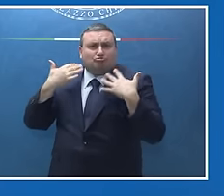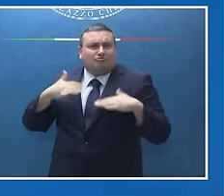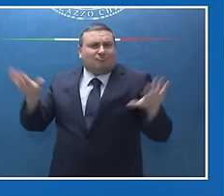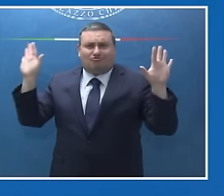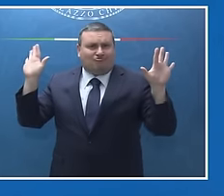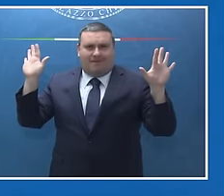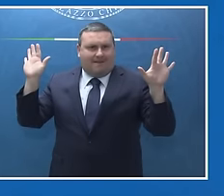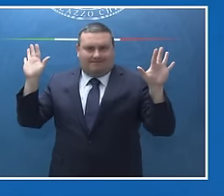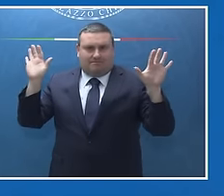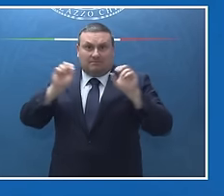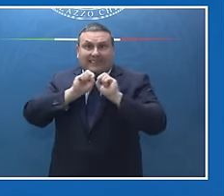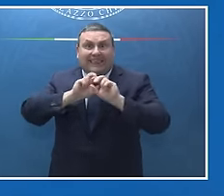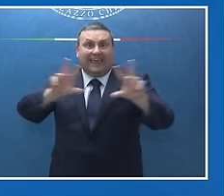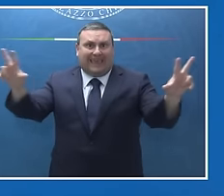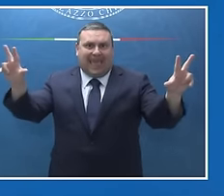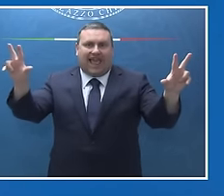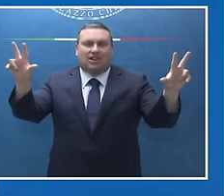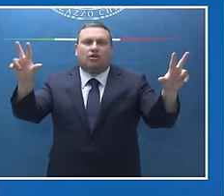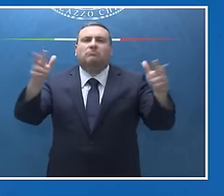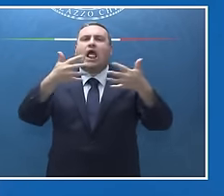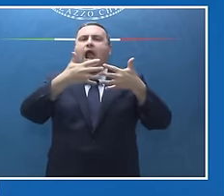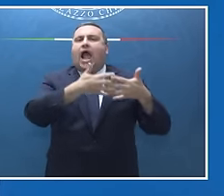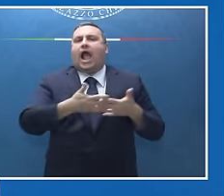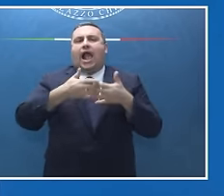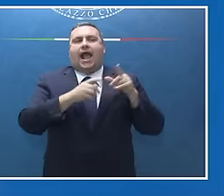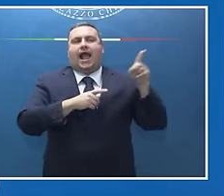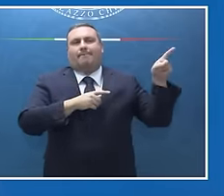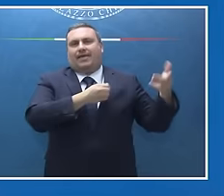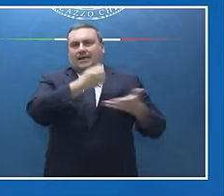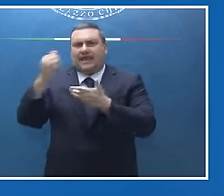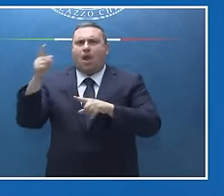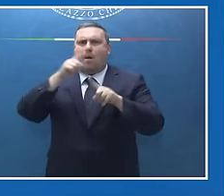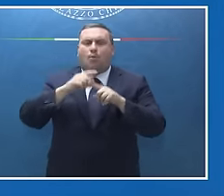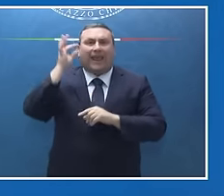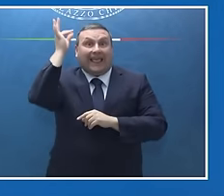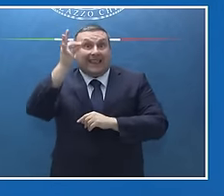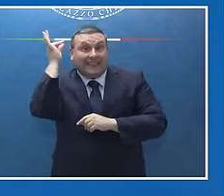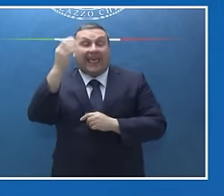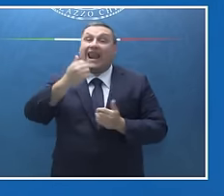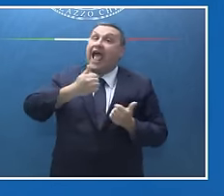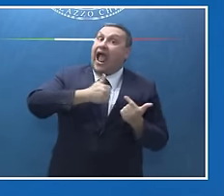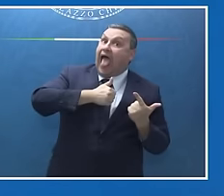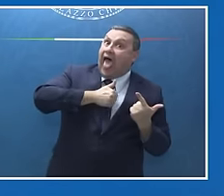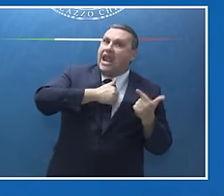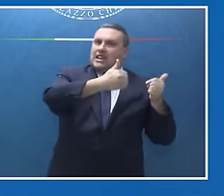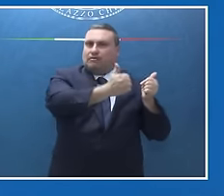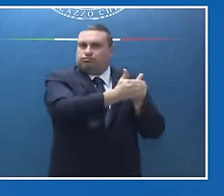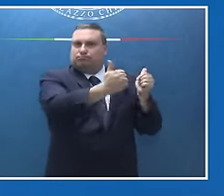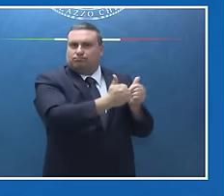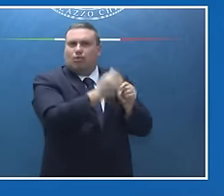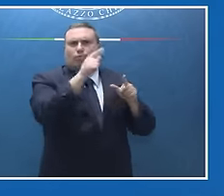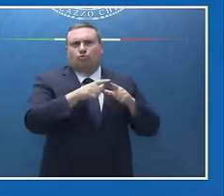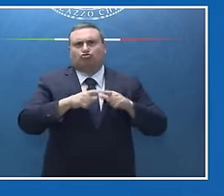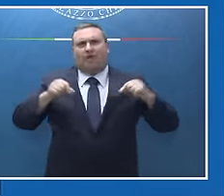che verrà fornito dagli Stati Uniti, poi anche Canada, Regno Unito e probabilmente